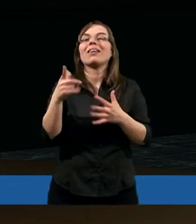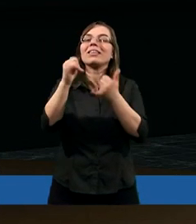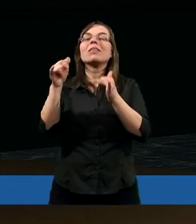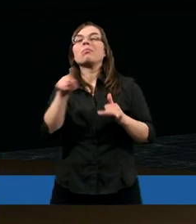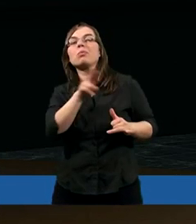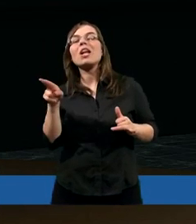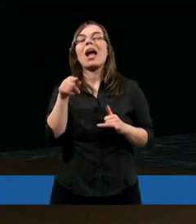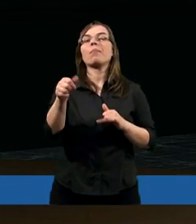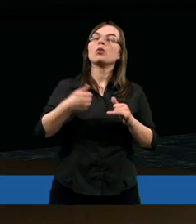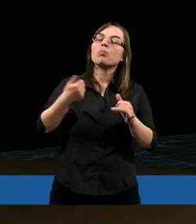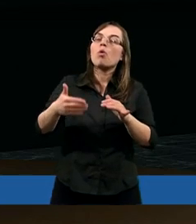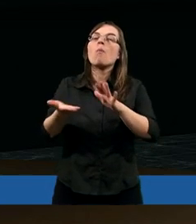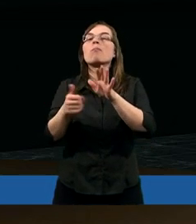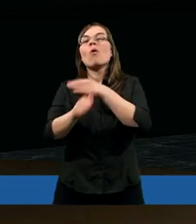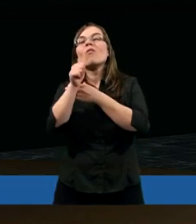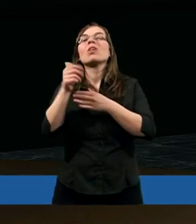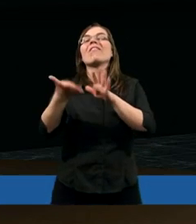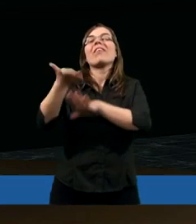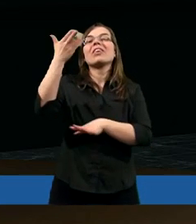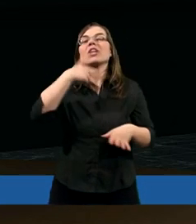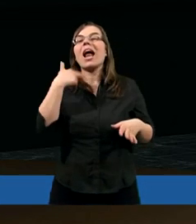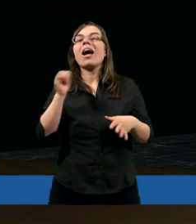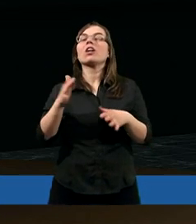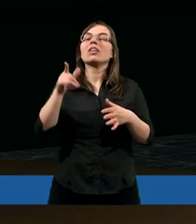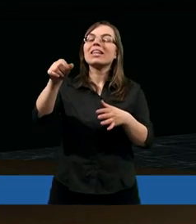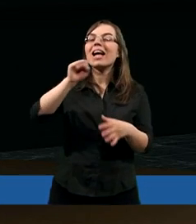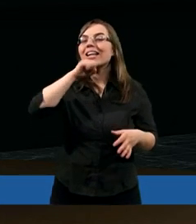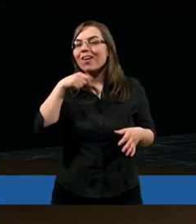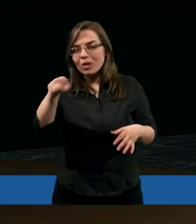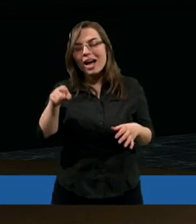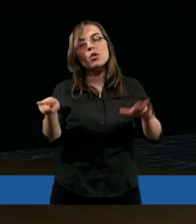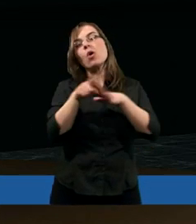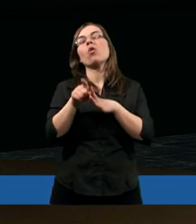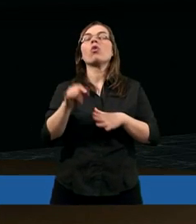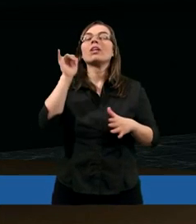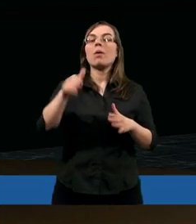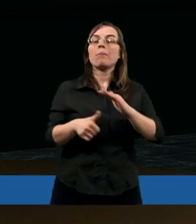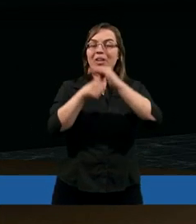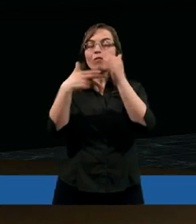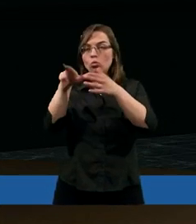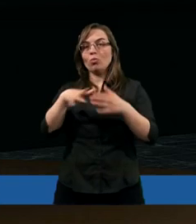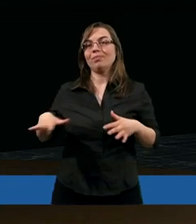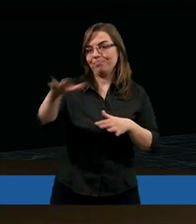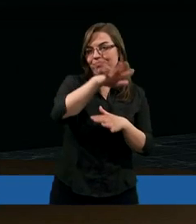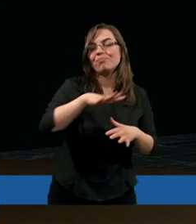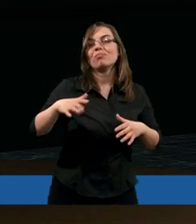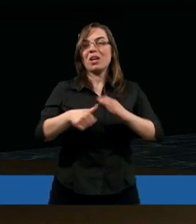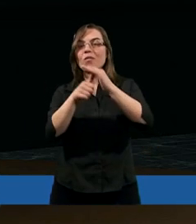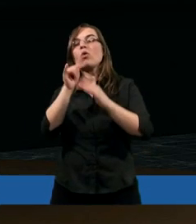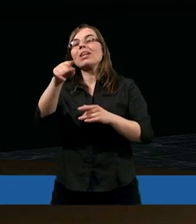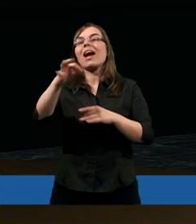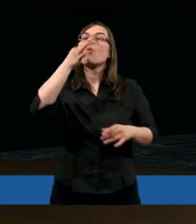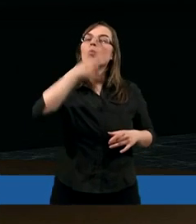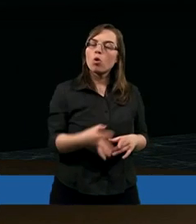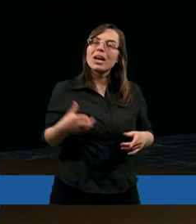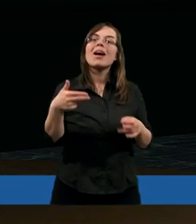spowoduje wywyższenie każdego z nas. I tego starszego, który przewodzi stadu i tego